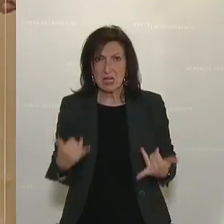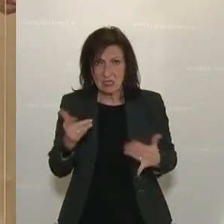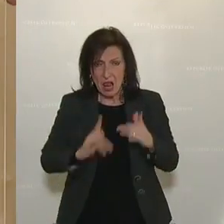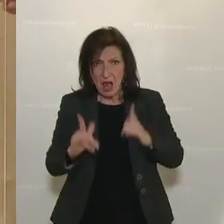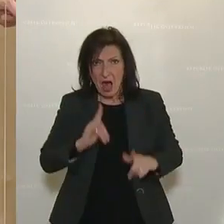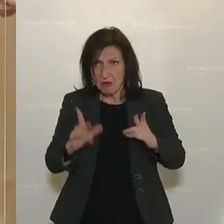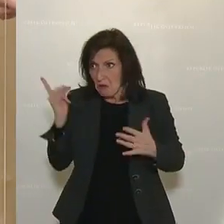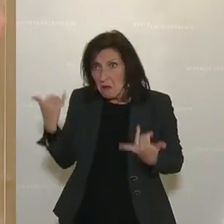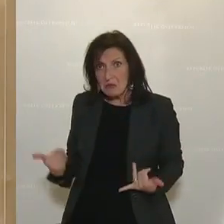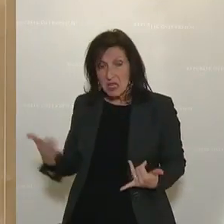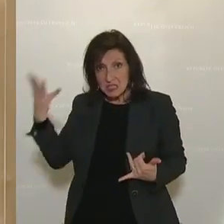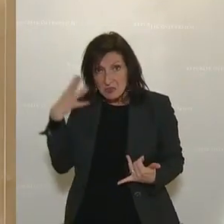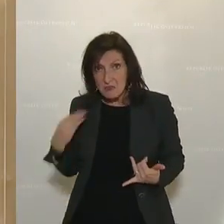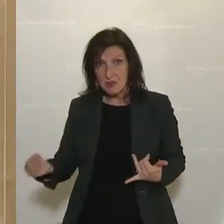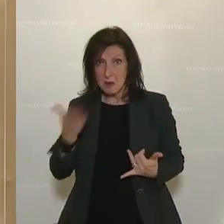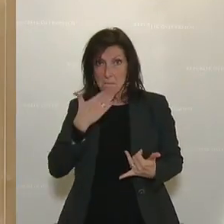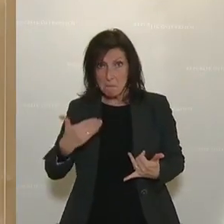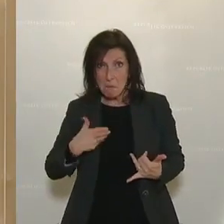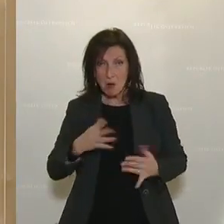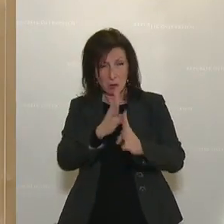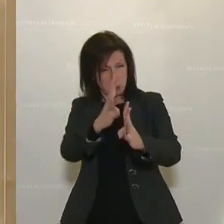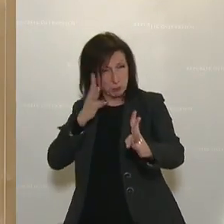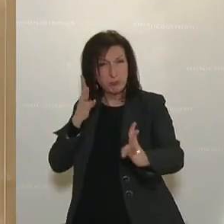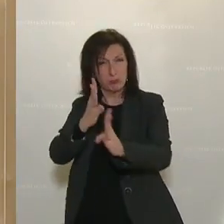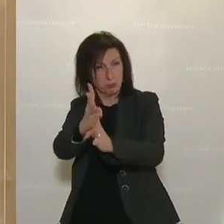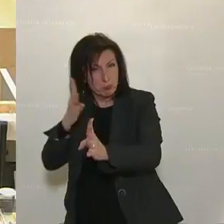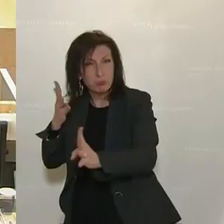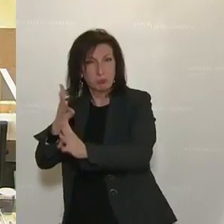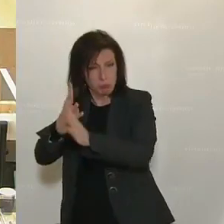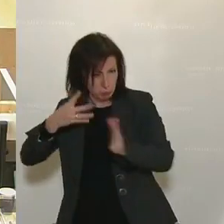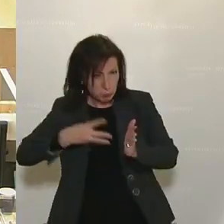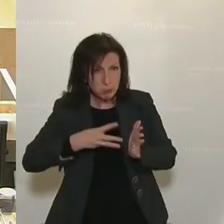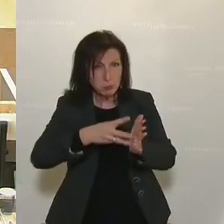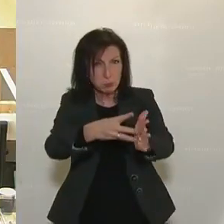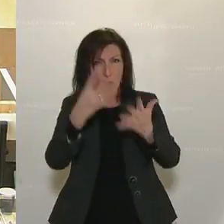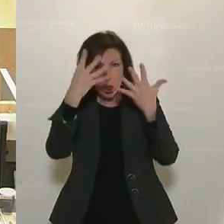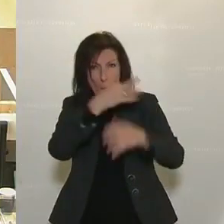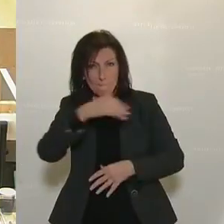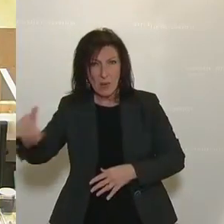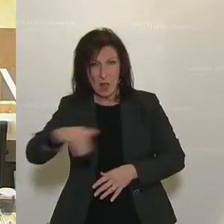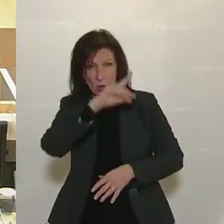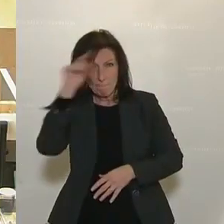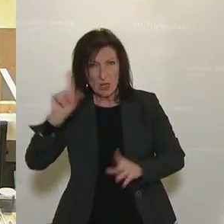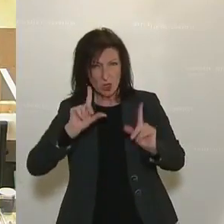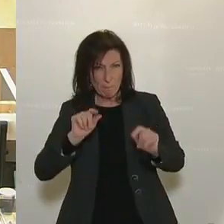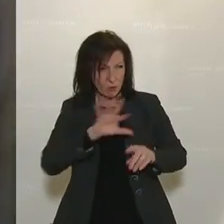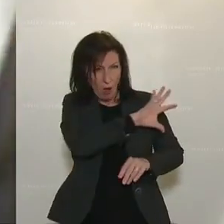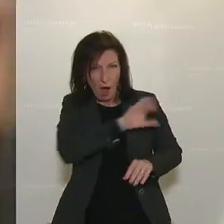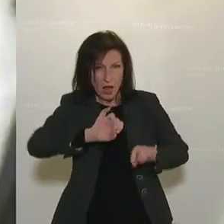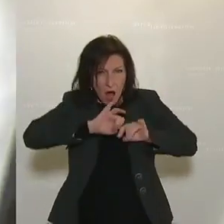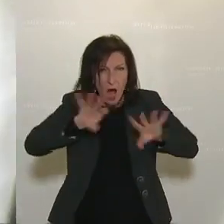Sie das nächste Superspreader-Event organisieren, wenn Sie neun Millionen Leute in drei Tagen durch eine solche Testung schicken.